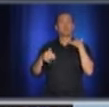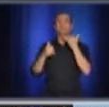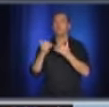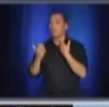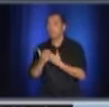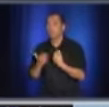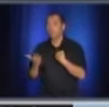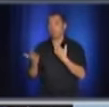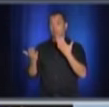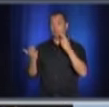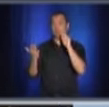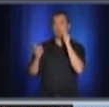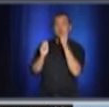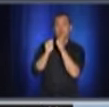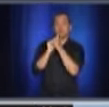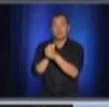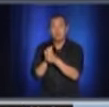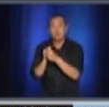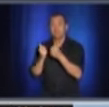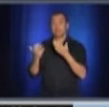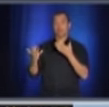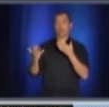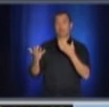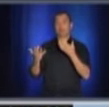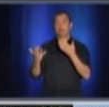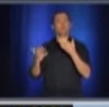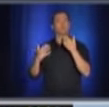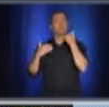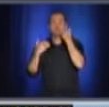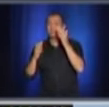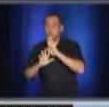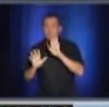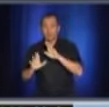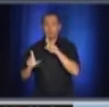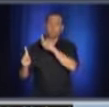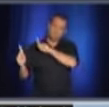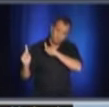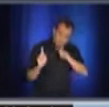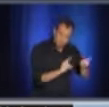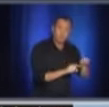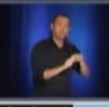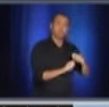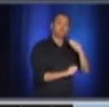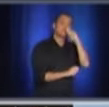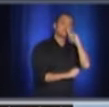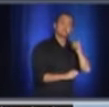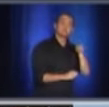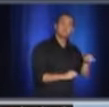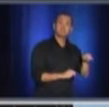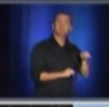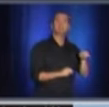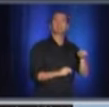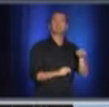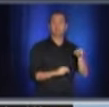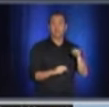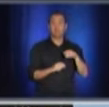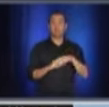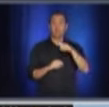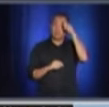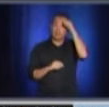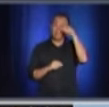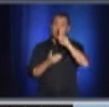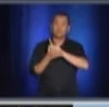raisons, bien, n'hésitez pas à aller vous faire tester, parce que vous vous souvenez de nos statistiques, la semaine dernière, où il y avait eu une